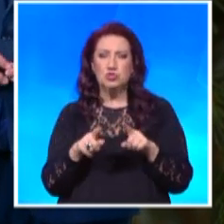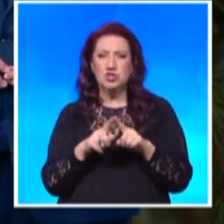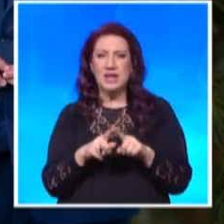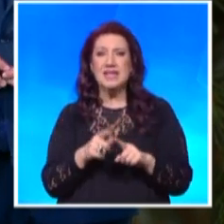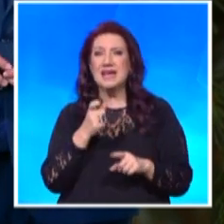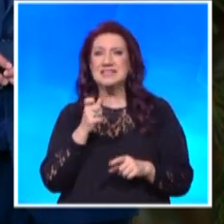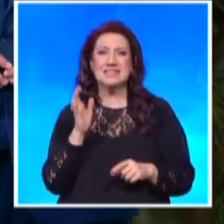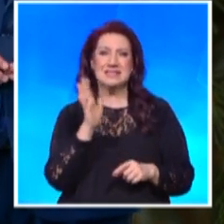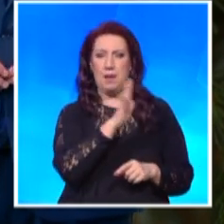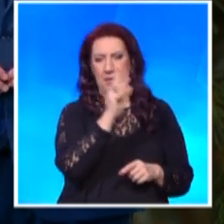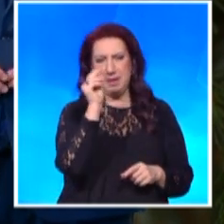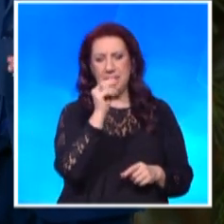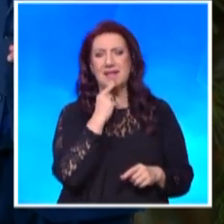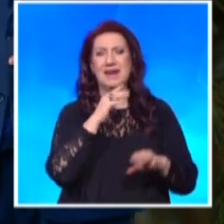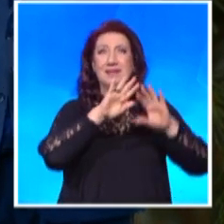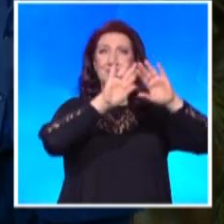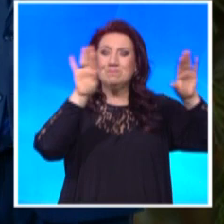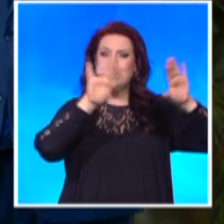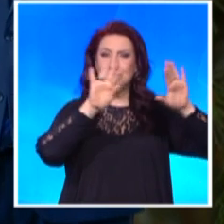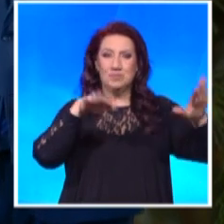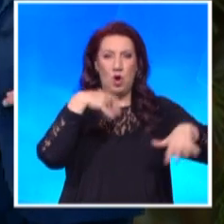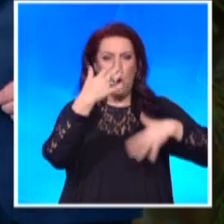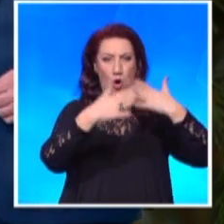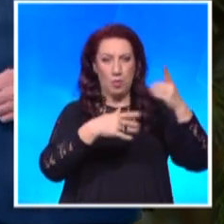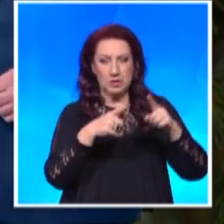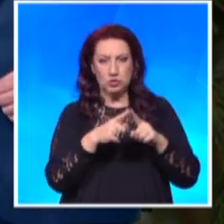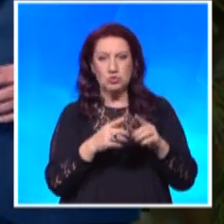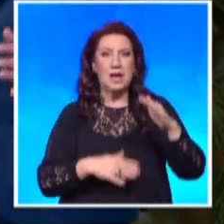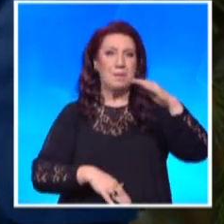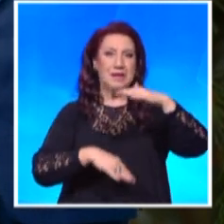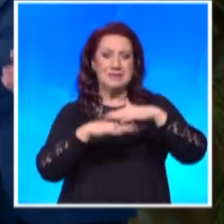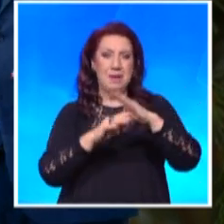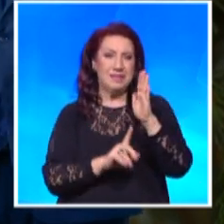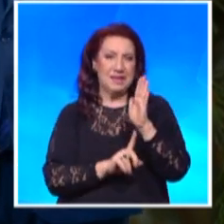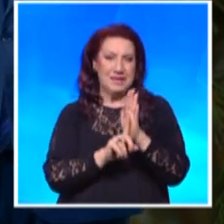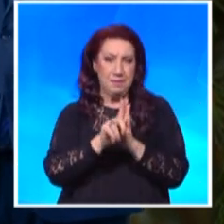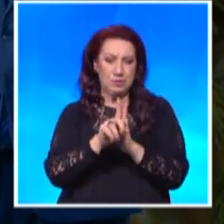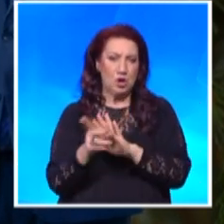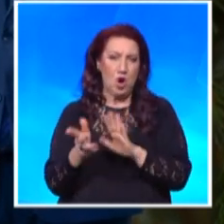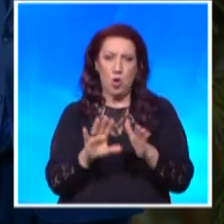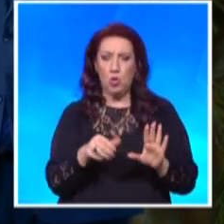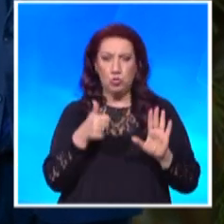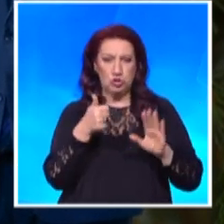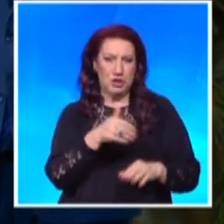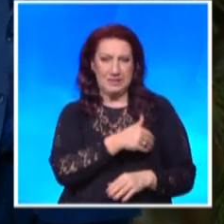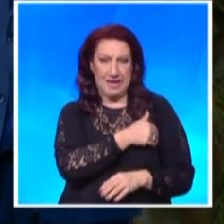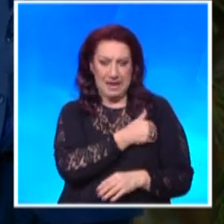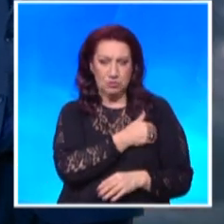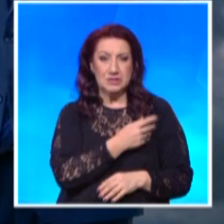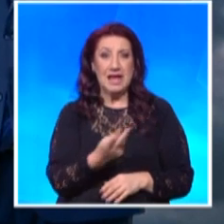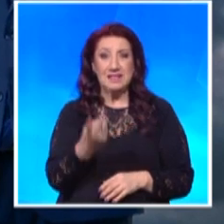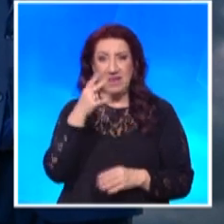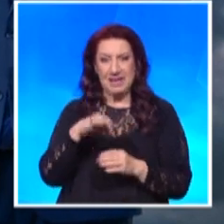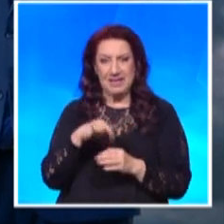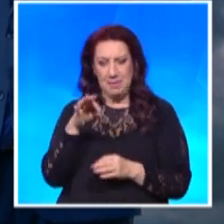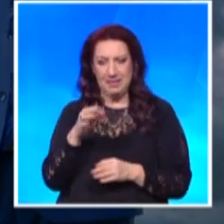са за разкъса на облашност. Максималната температура на височина 1200 метра ще е около 6 градуса, а на 2000 метра около 2.